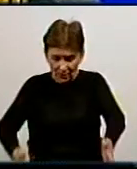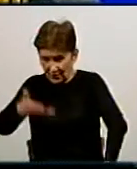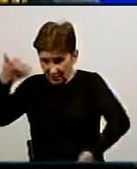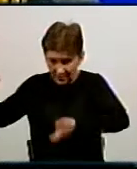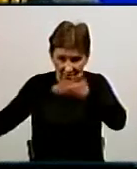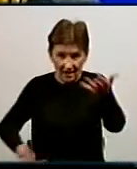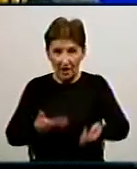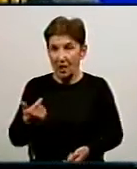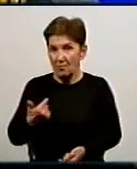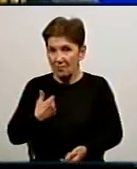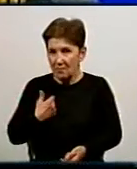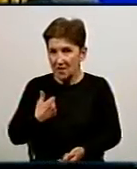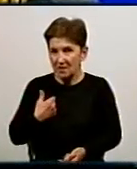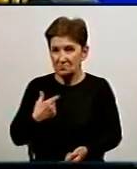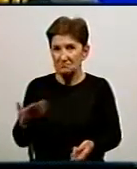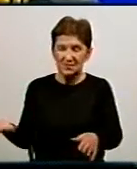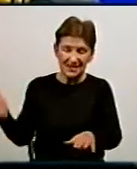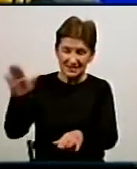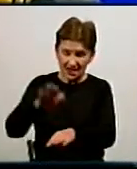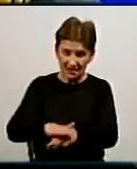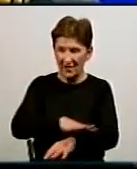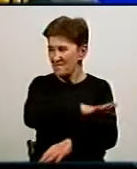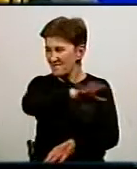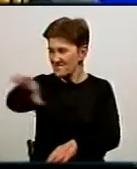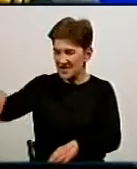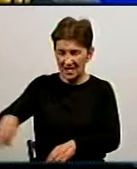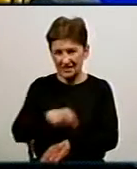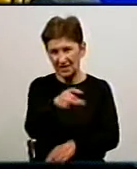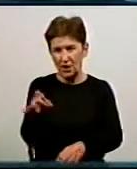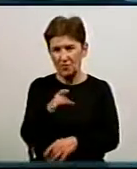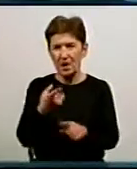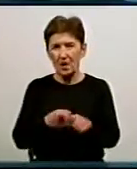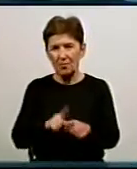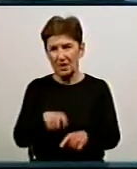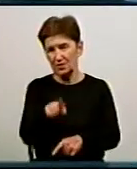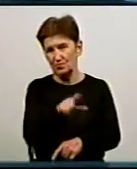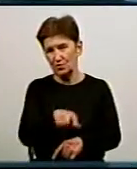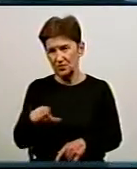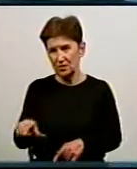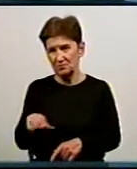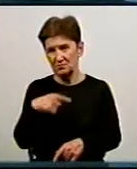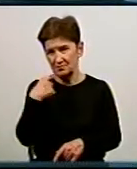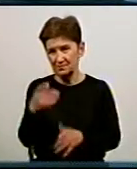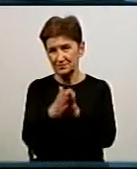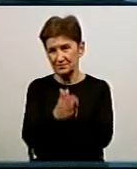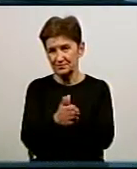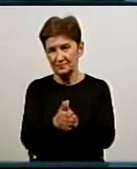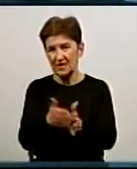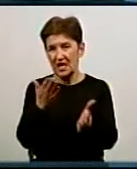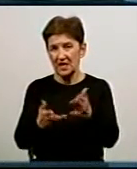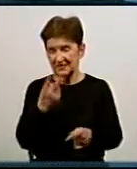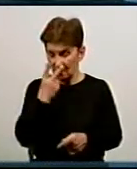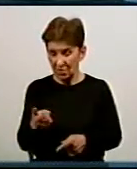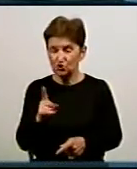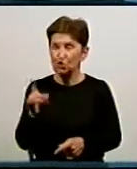Тому ми не ждемо, щоб його чистити, а ми закриваємо цілий район. Туже хотілося звернутися, якщо бачать такі факти, що вкрали люк,